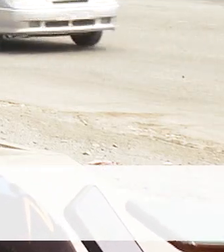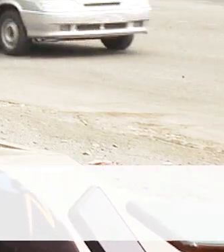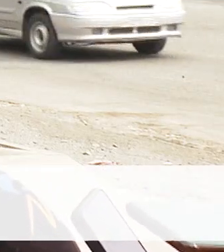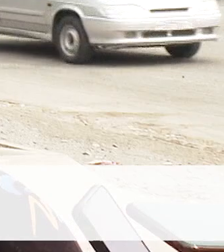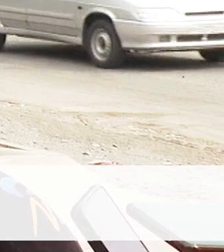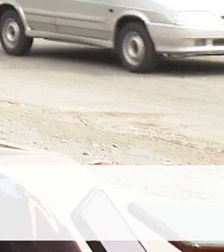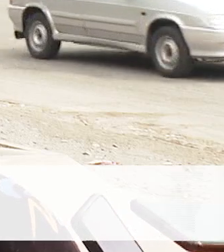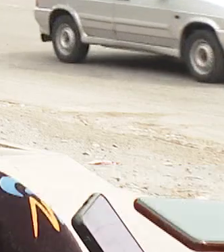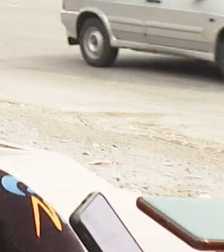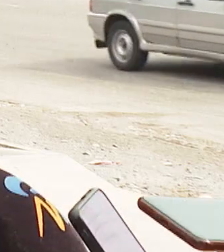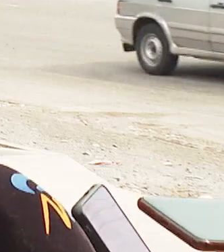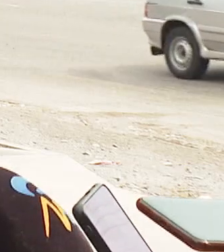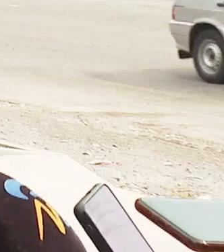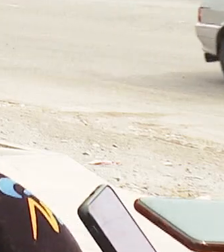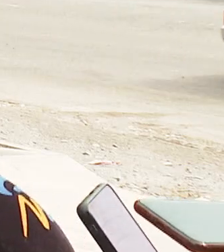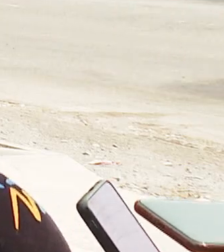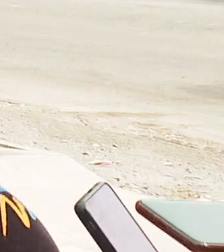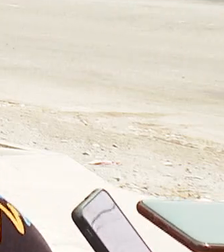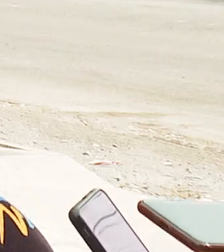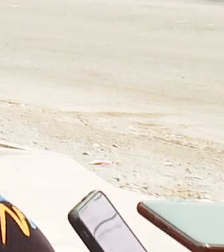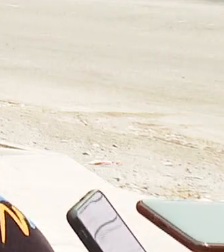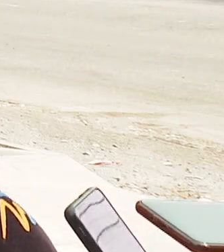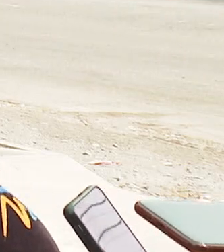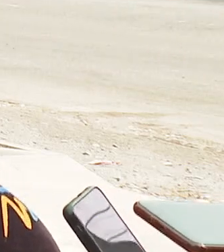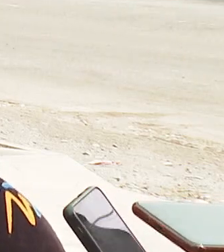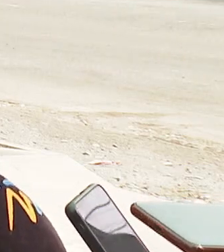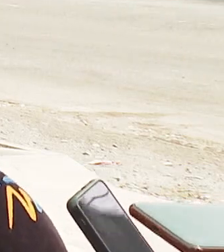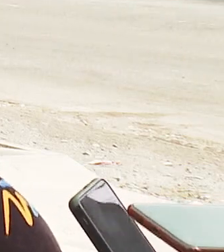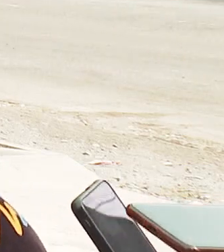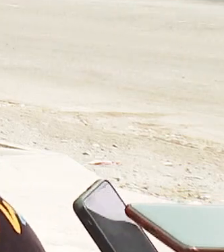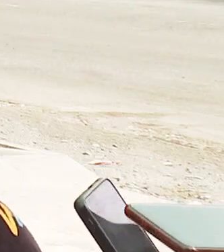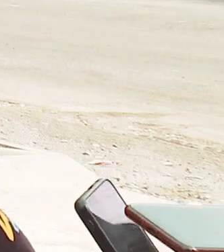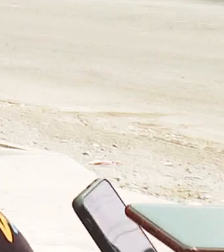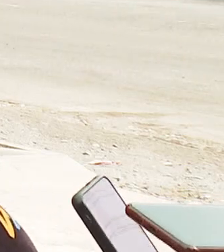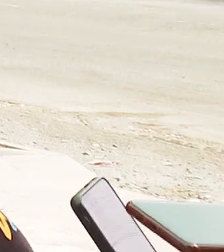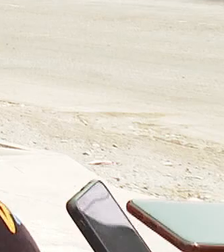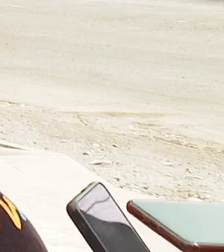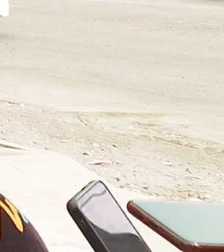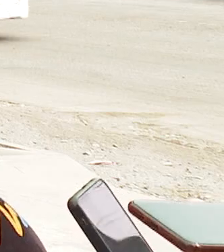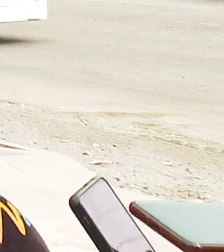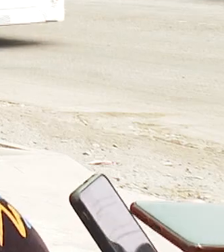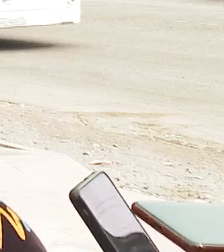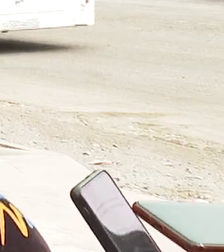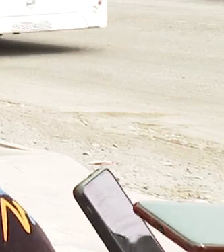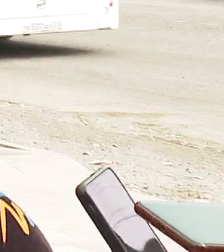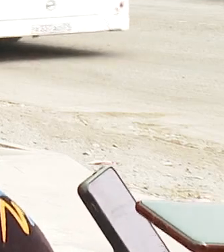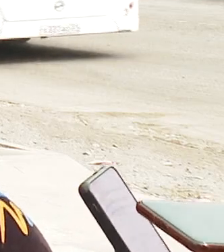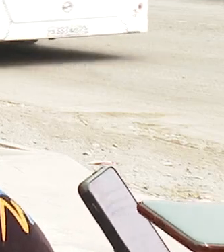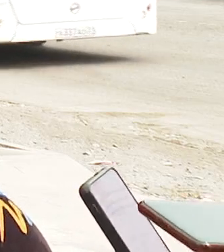частичные укладки нижнего слоя покрытия, замена бортового камня, восстановление тротуаров,